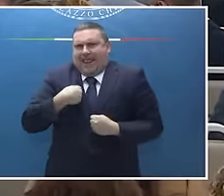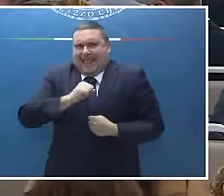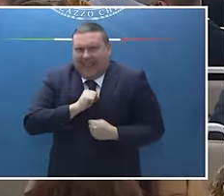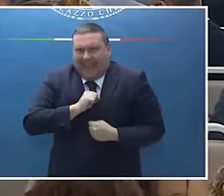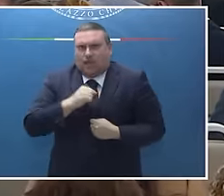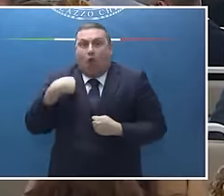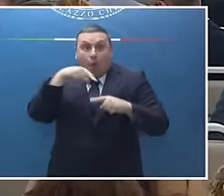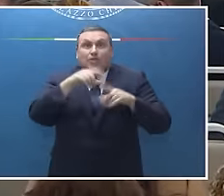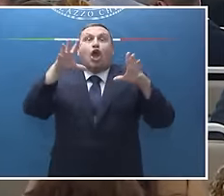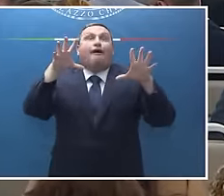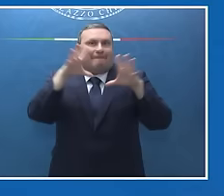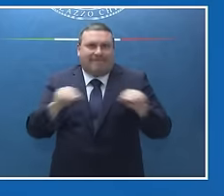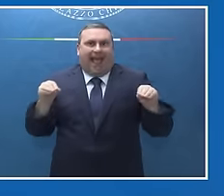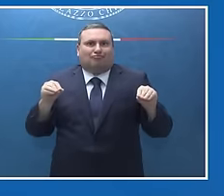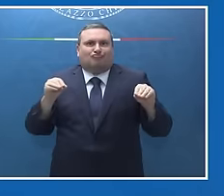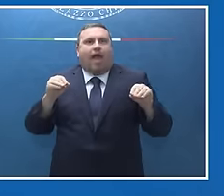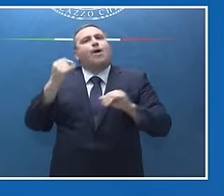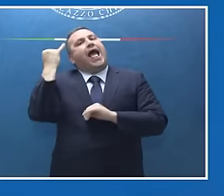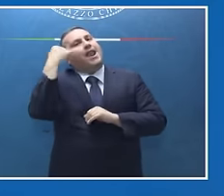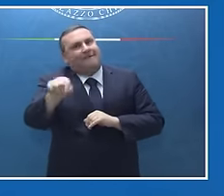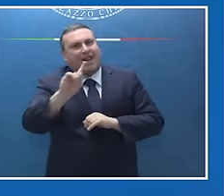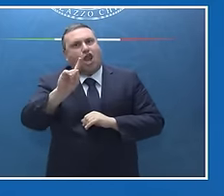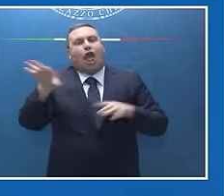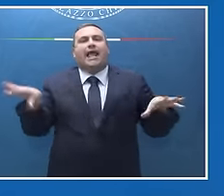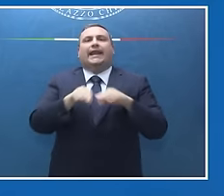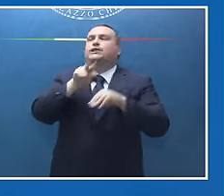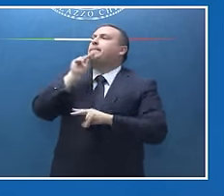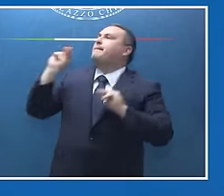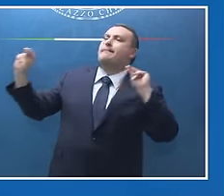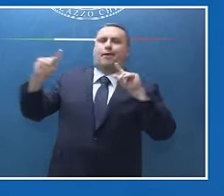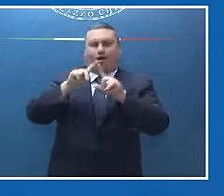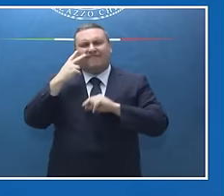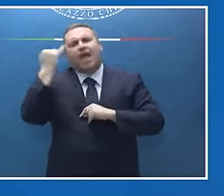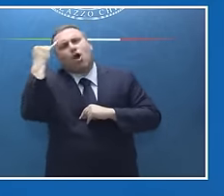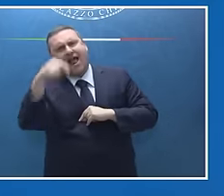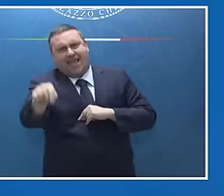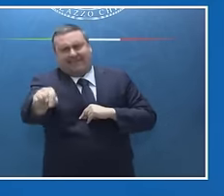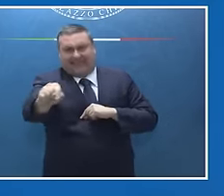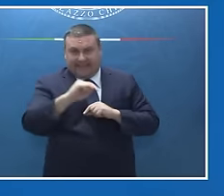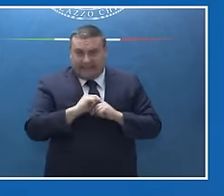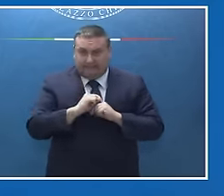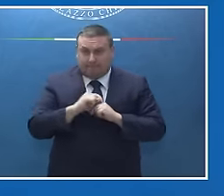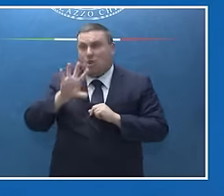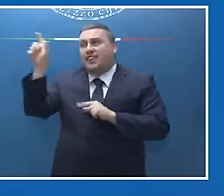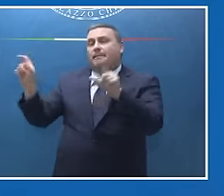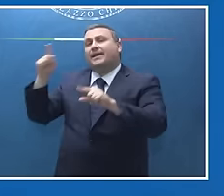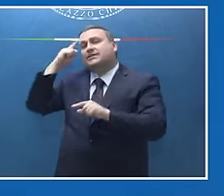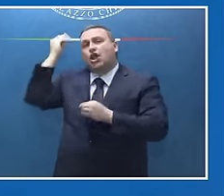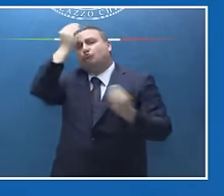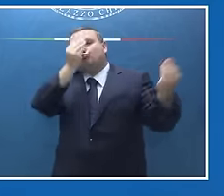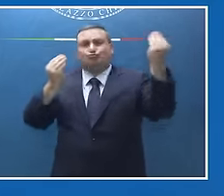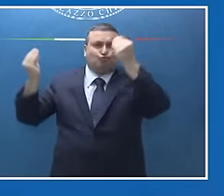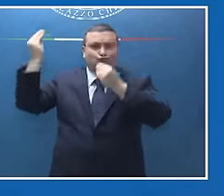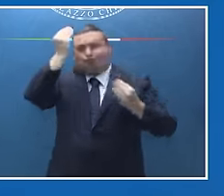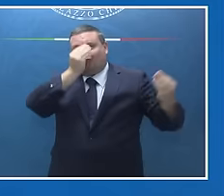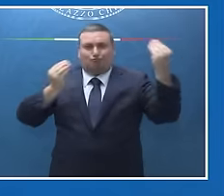facciamo a monte, questo è un gioco che fanno altri diciamo che pensano di poter definire come abbiamo detto tante volte tutte le caselle prima che